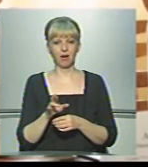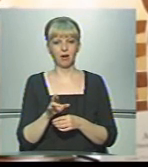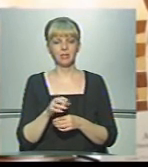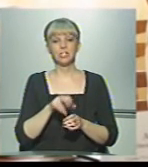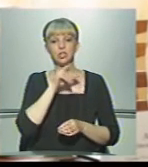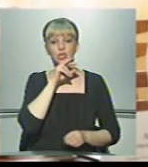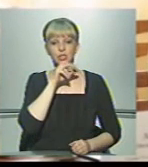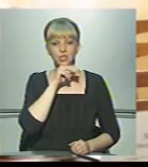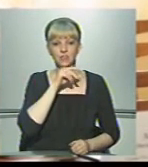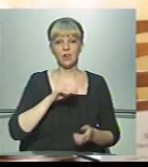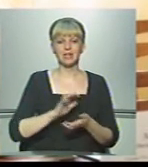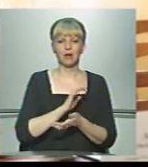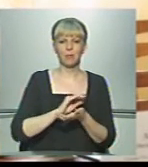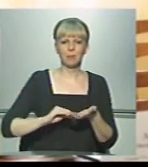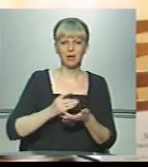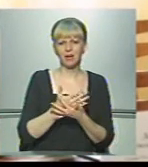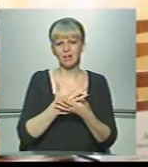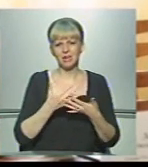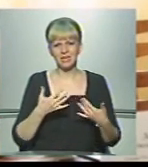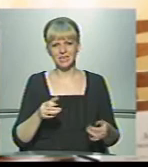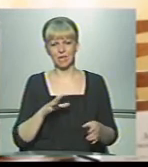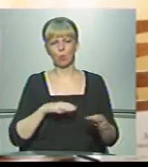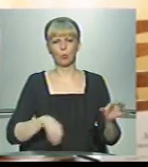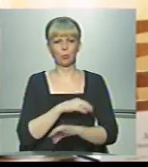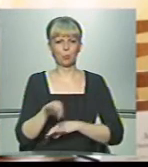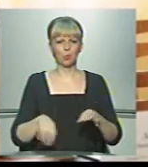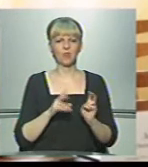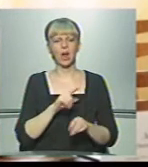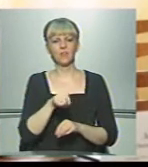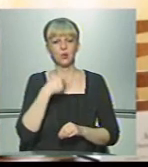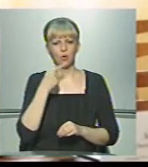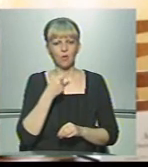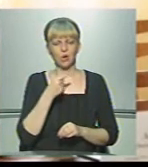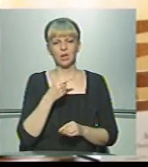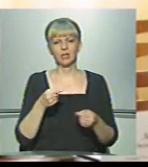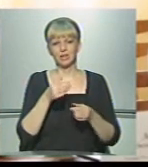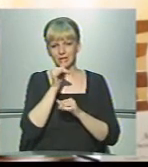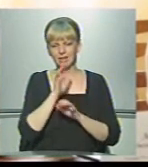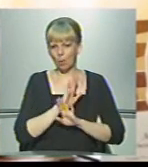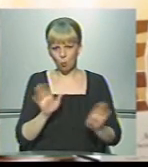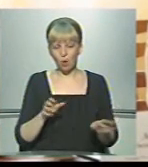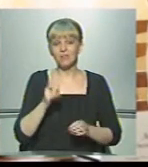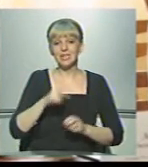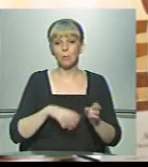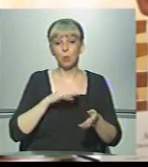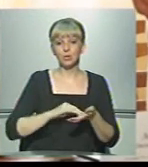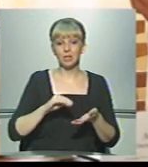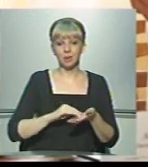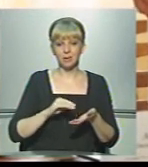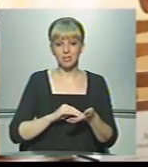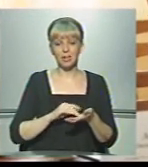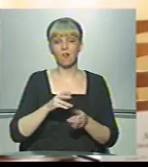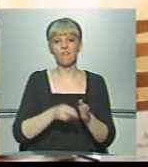чернівецькі газети писали, що було різне багато проєктів, я про них говорити не буду, але в кінці було написано, що вокзал